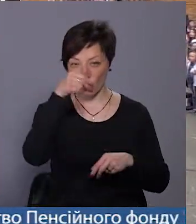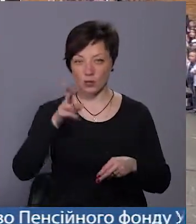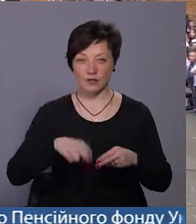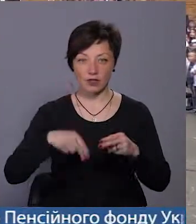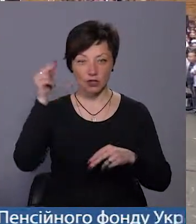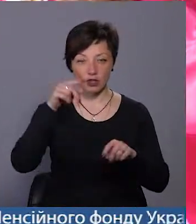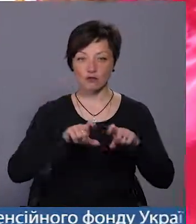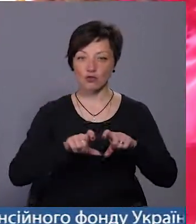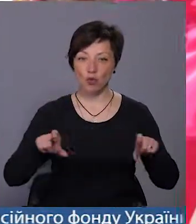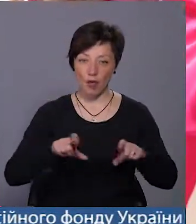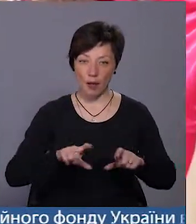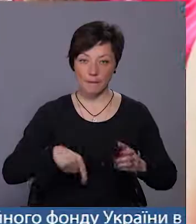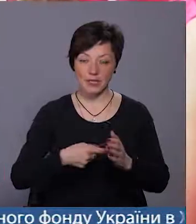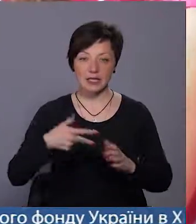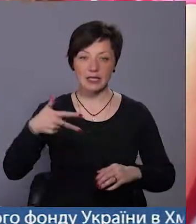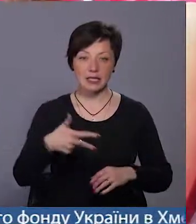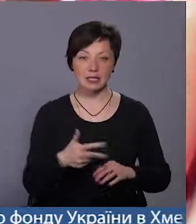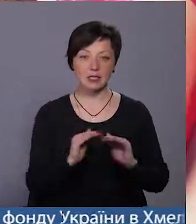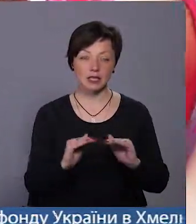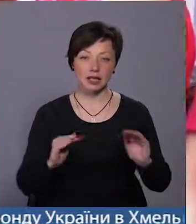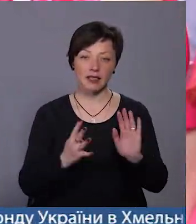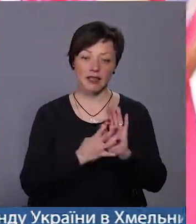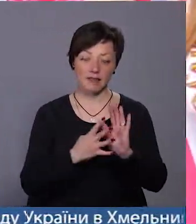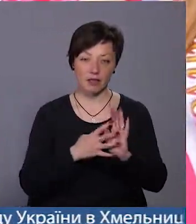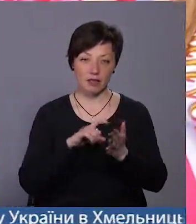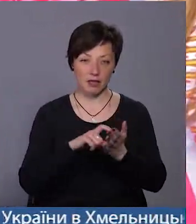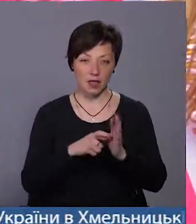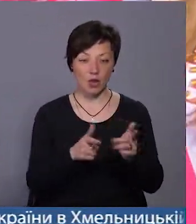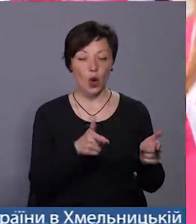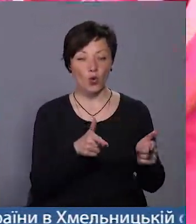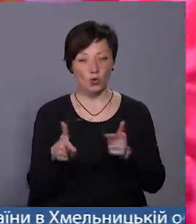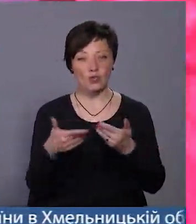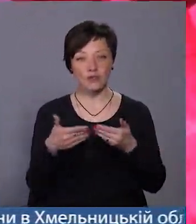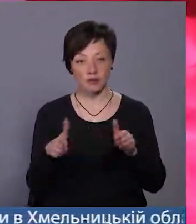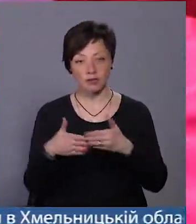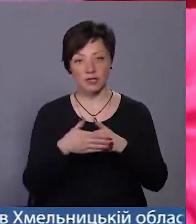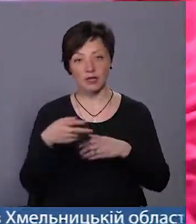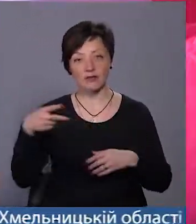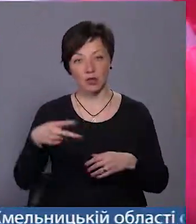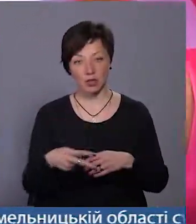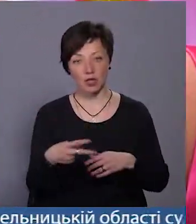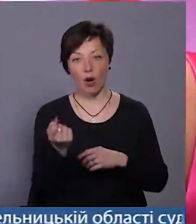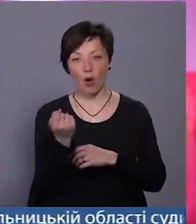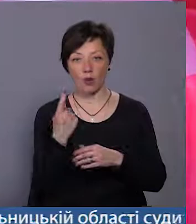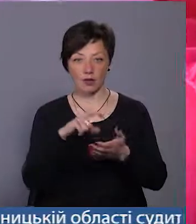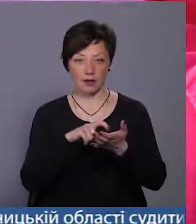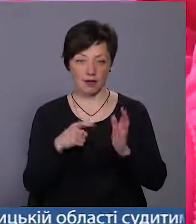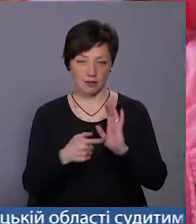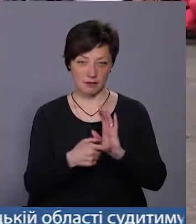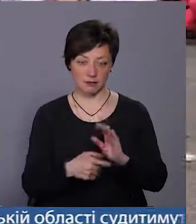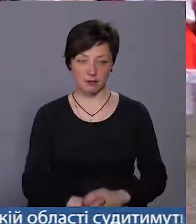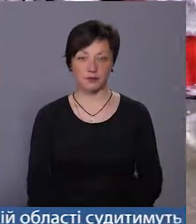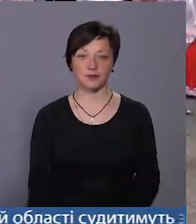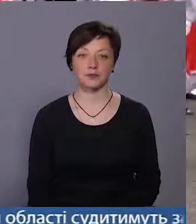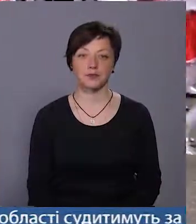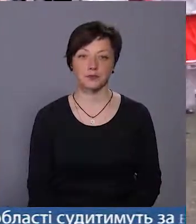навчання у школах міста майже три тисячі учнів дев'ятих класів. Готуються до випуску і близько двох тисяч одинадцятикласників. Ірина Аріон,